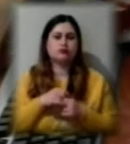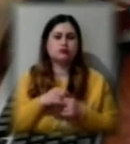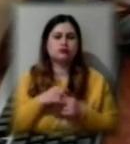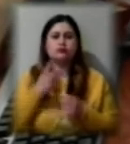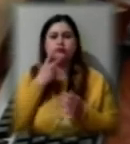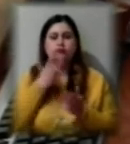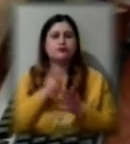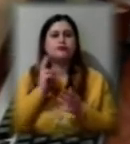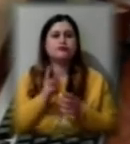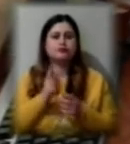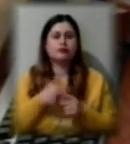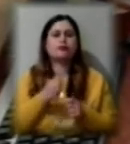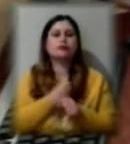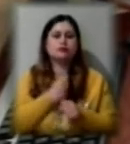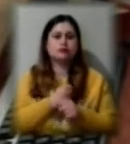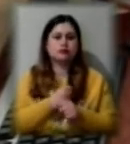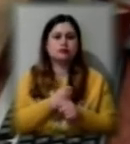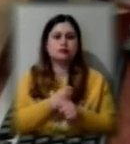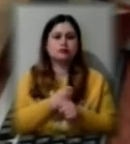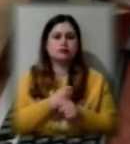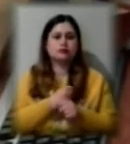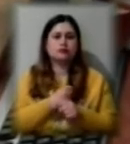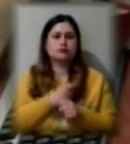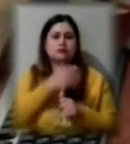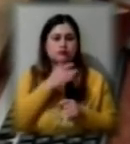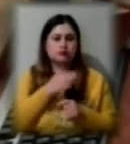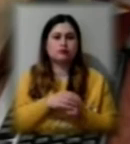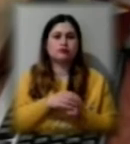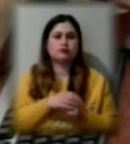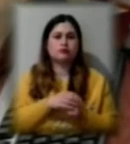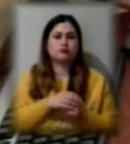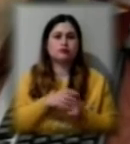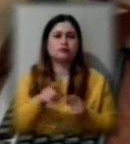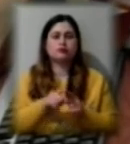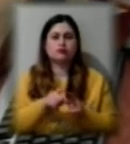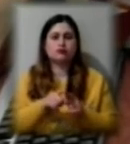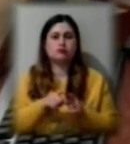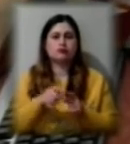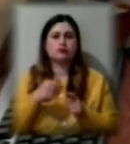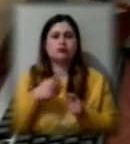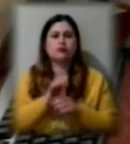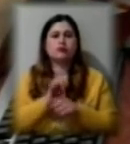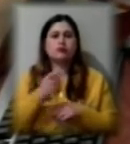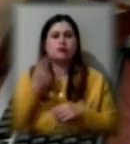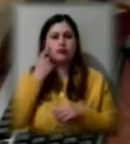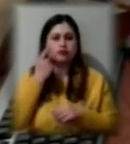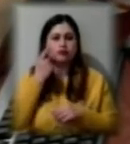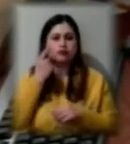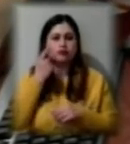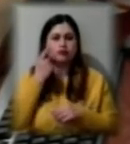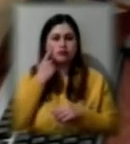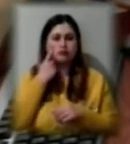зробив, коли, також я їм відправляю оцінку, виставляю,